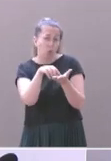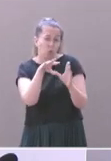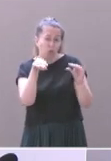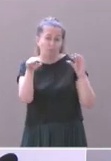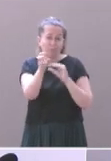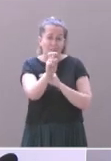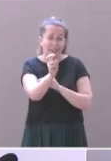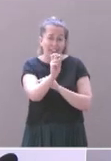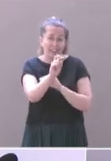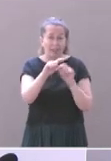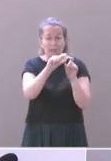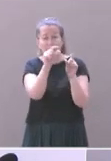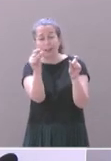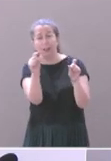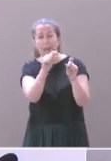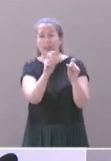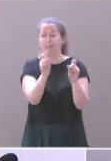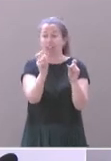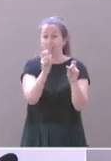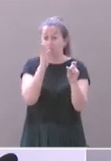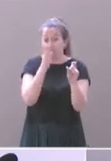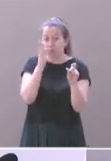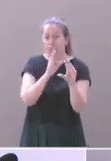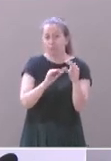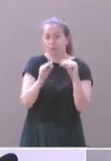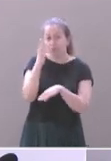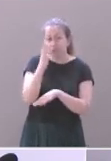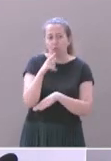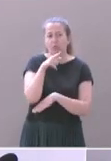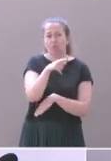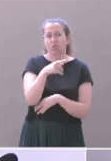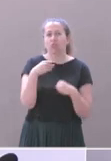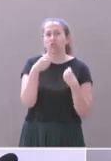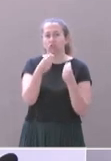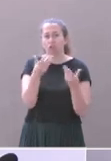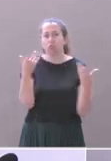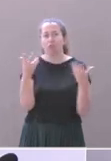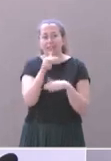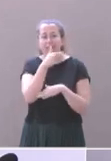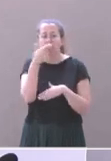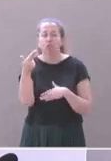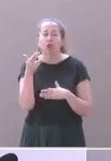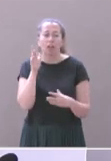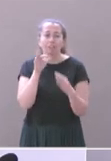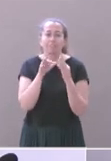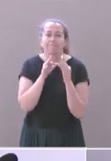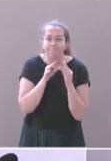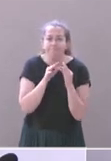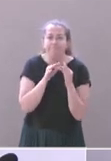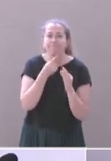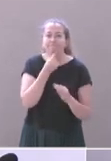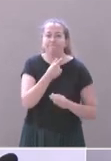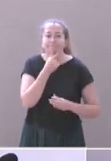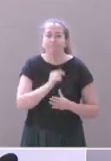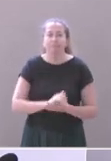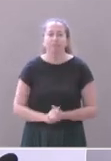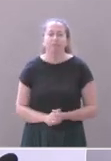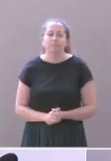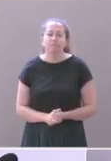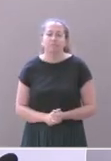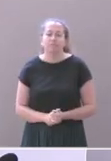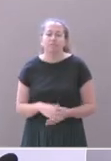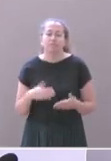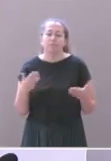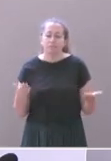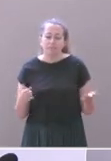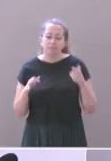de ceinture verte nécessaire aux habitants pour un accès de proximité à la nature. Alors, entre les constructions, les